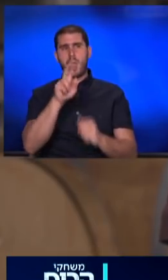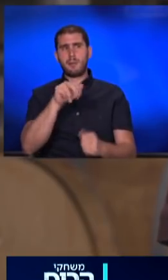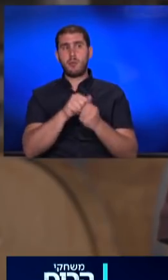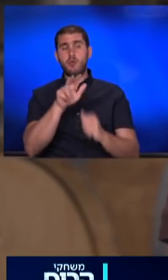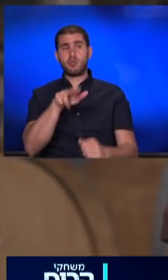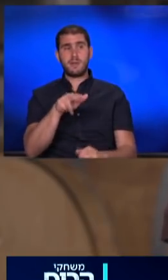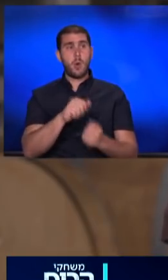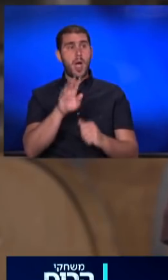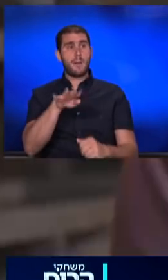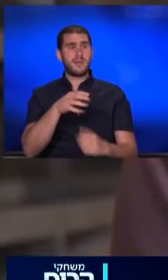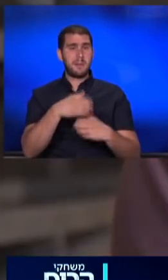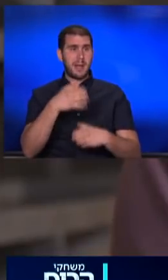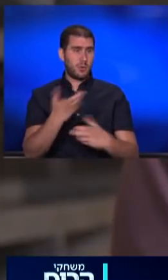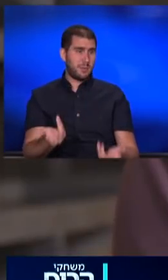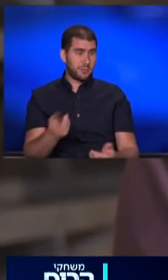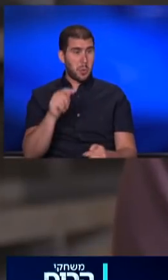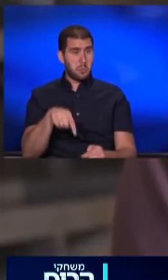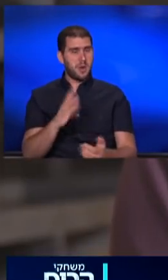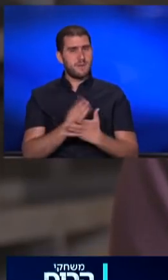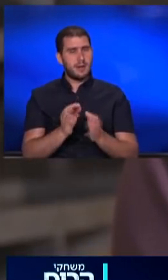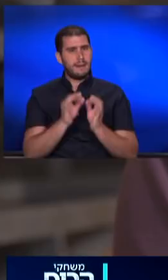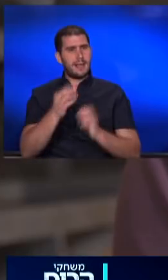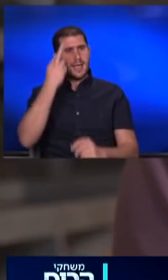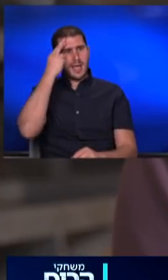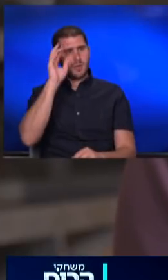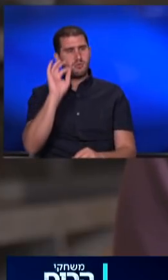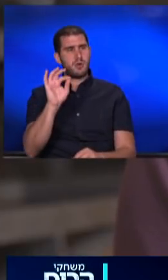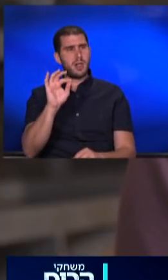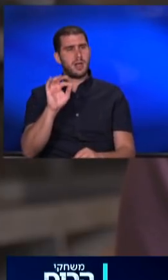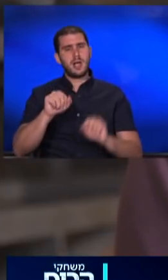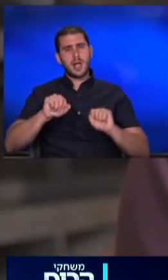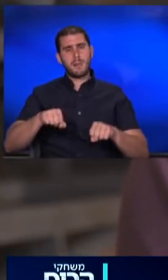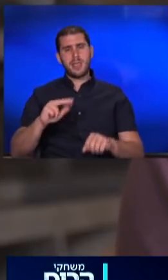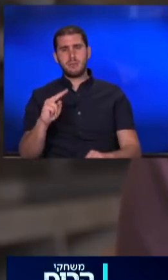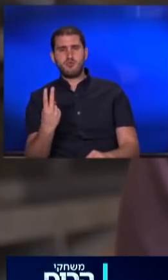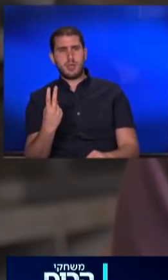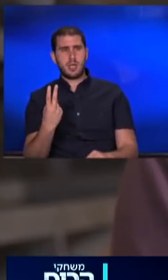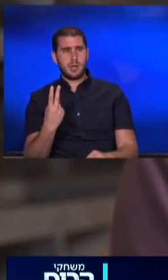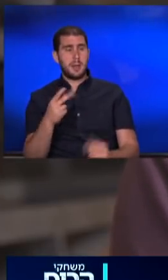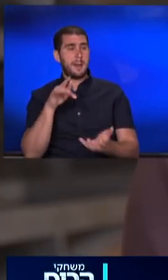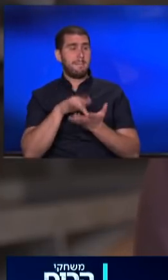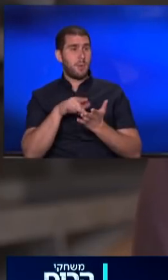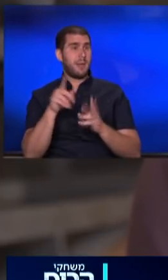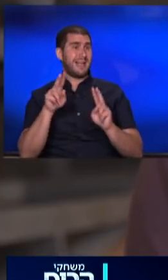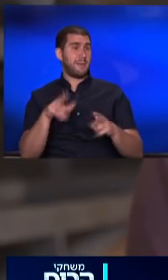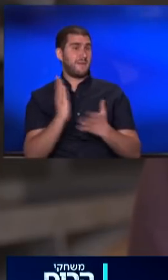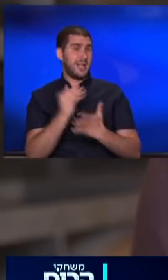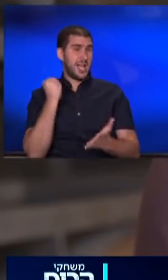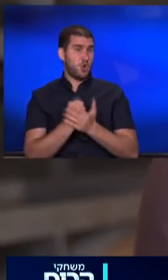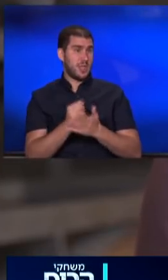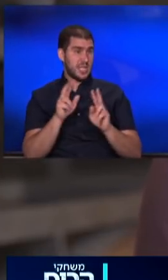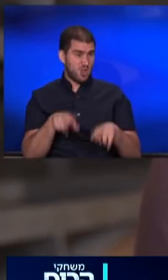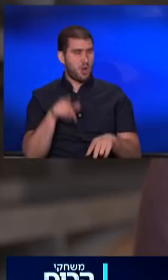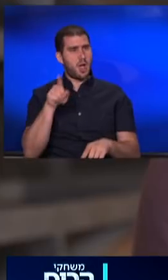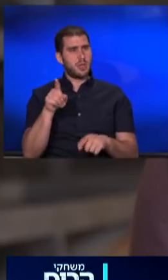שלוש אלפים או ארבעת אלפים בקבוק. פה בעצם נכנס הרעיון של סאב-קונטרקט, מקום שהוא קיים עם רישון יצרן, ואתה